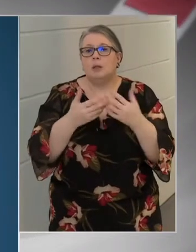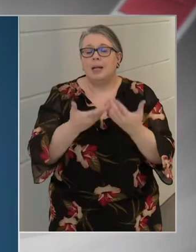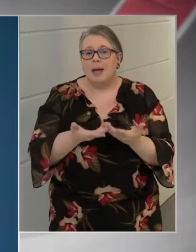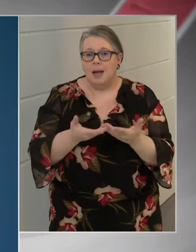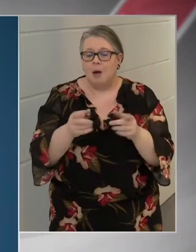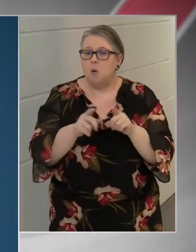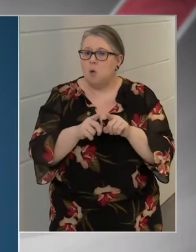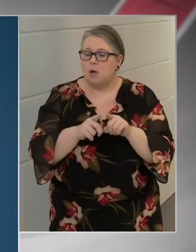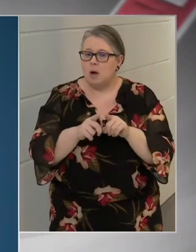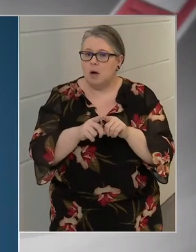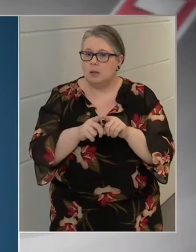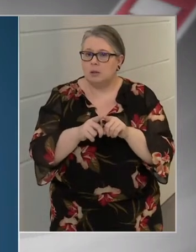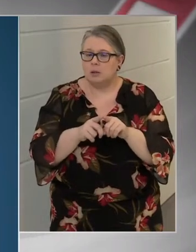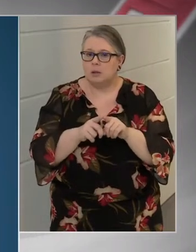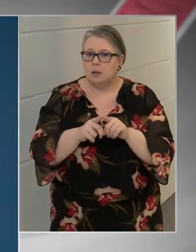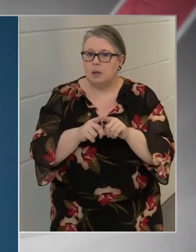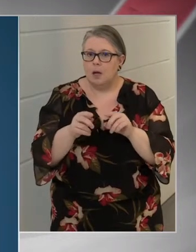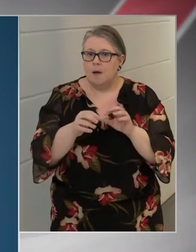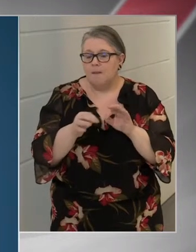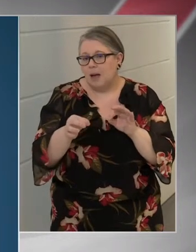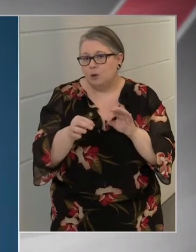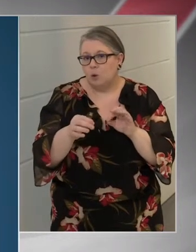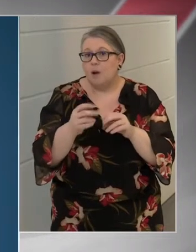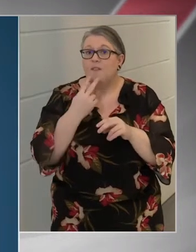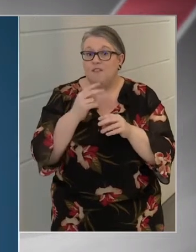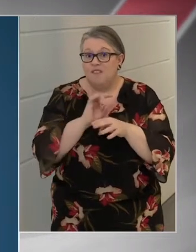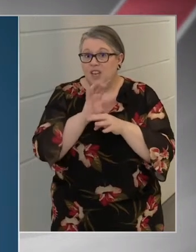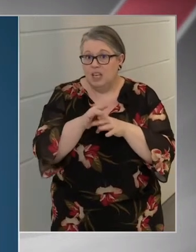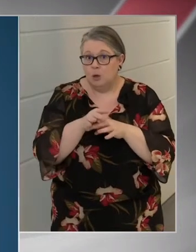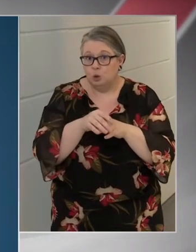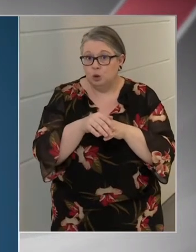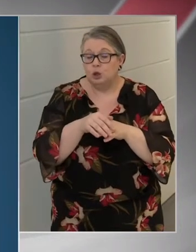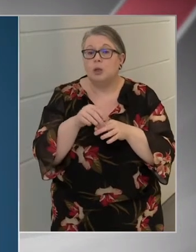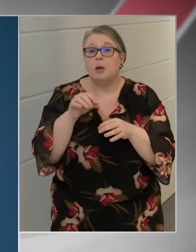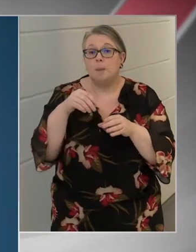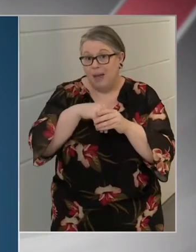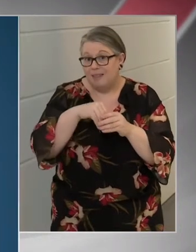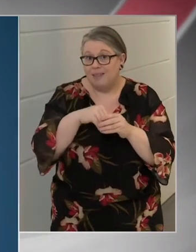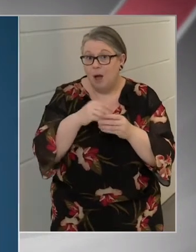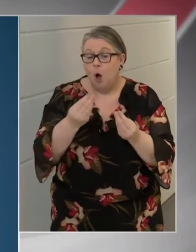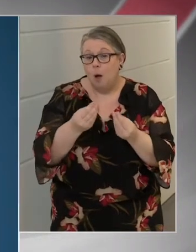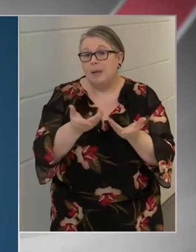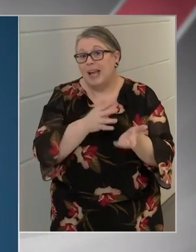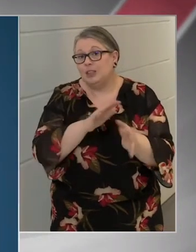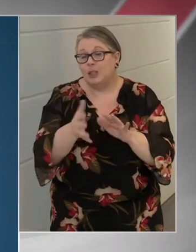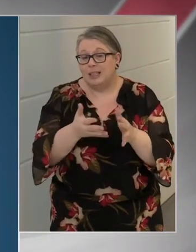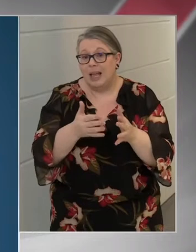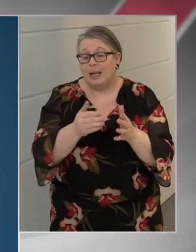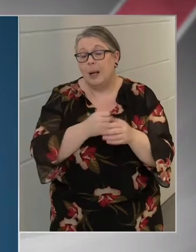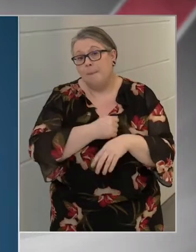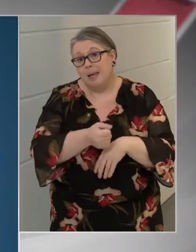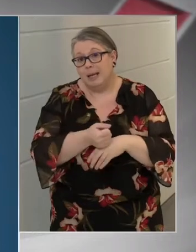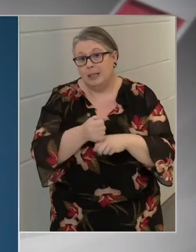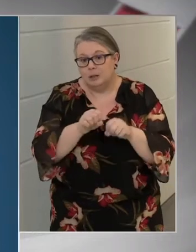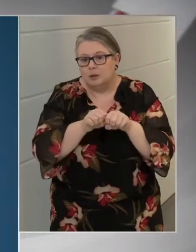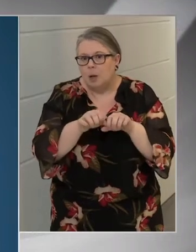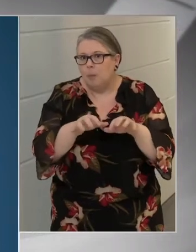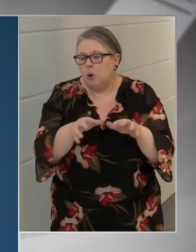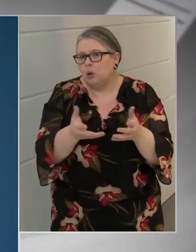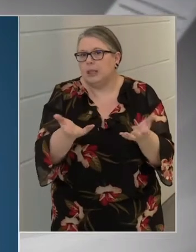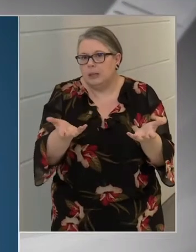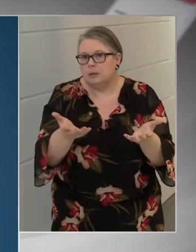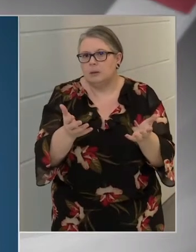olyan vektor vírus komponens benne, ami esetleg mégis szaporodna,